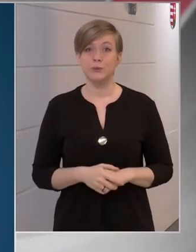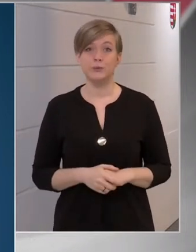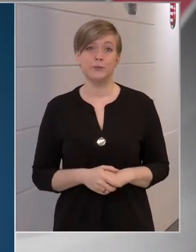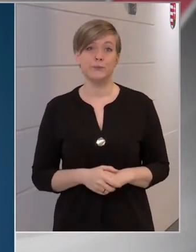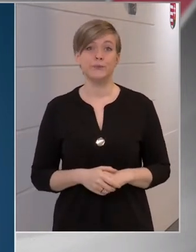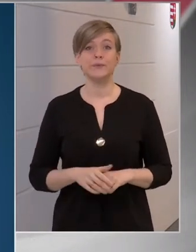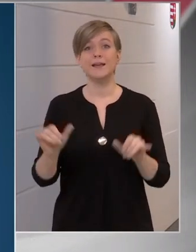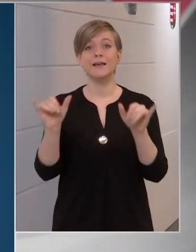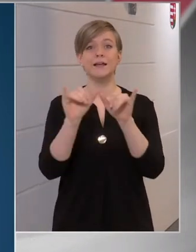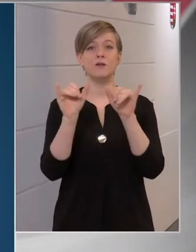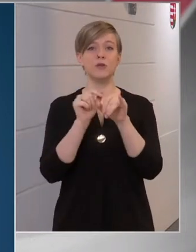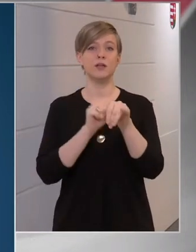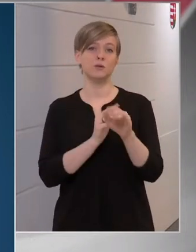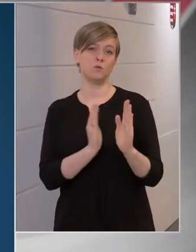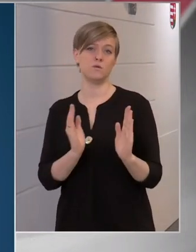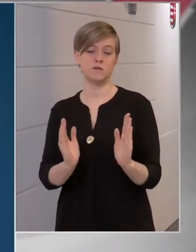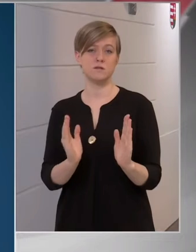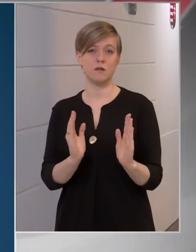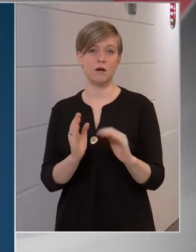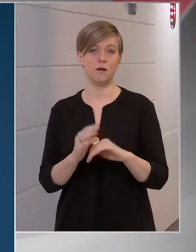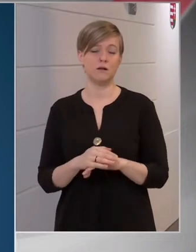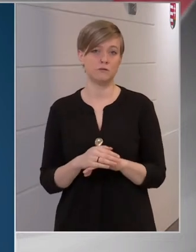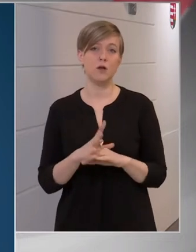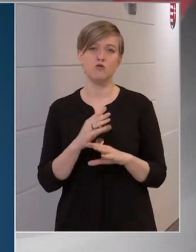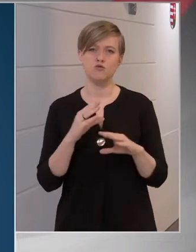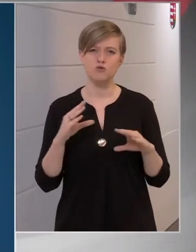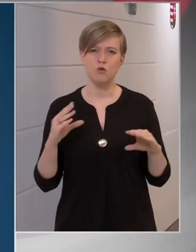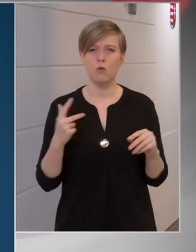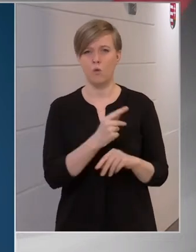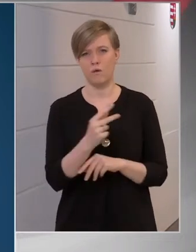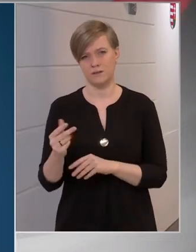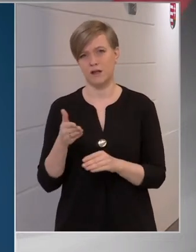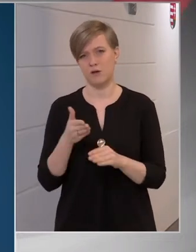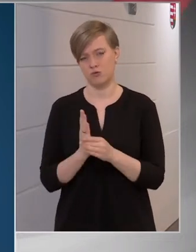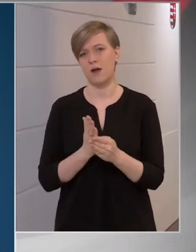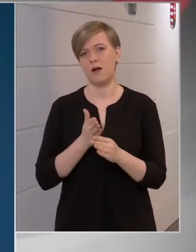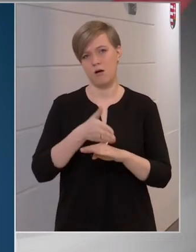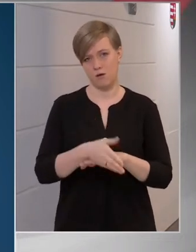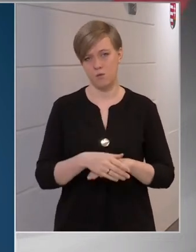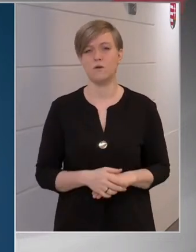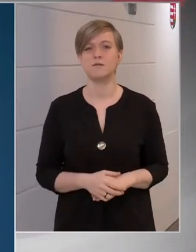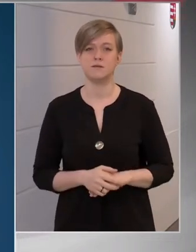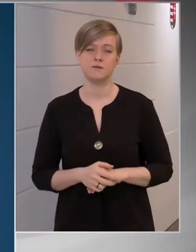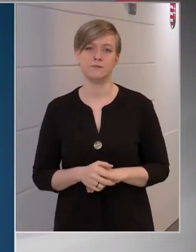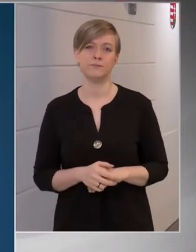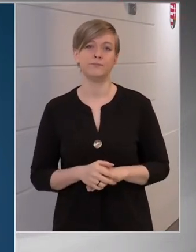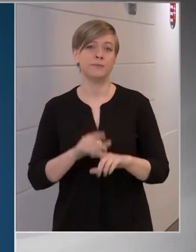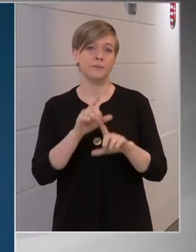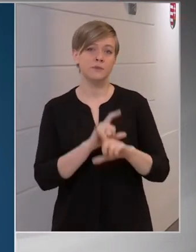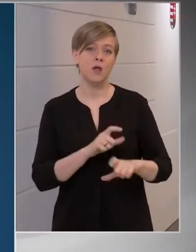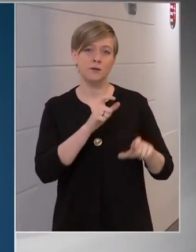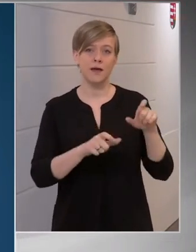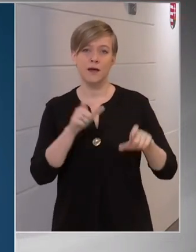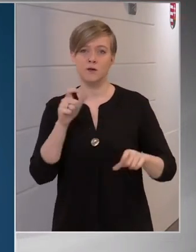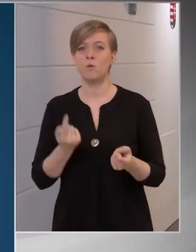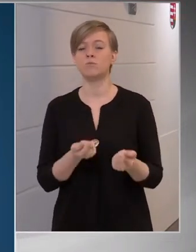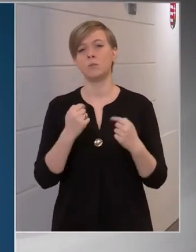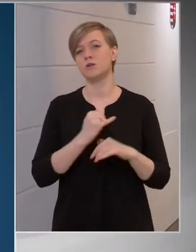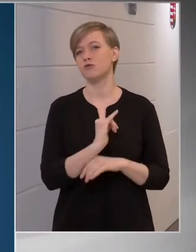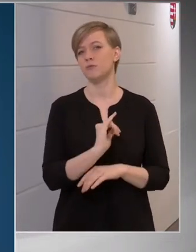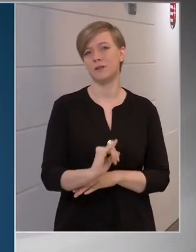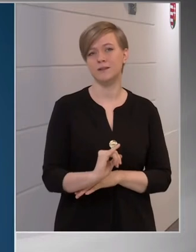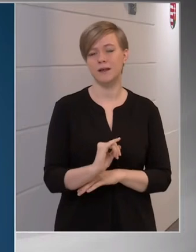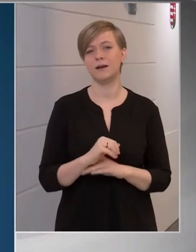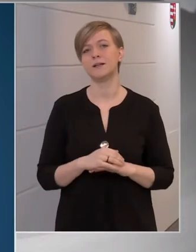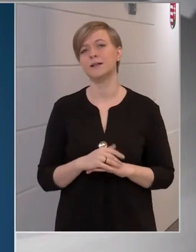az érettségi időszakára elég sok oltás lesz ahhoz, hogy a tanárok közül is mindenki,